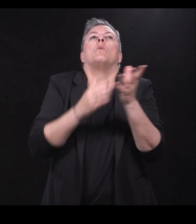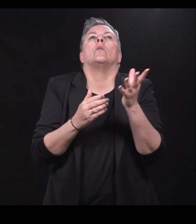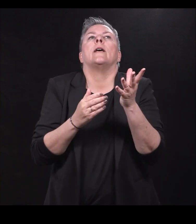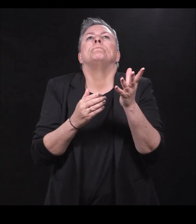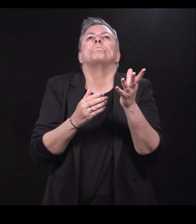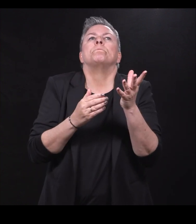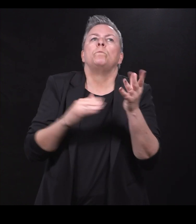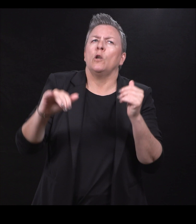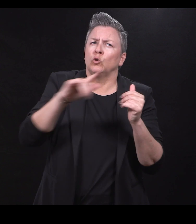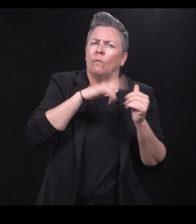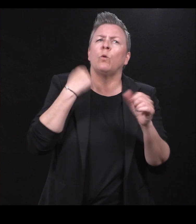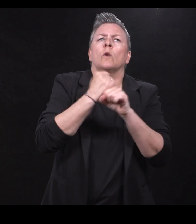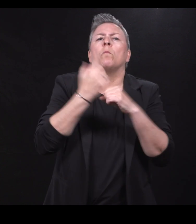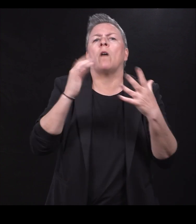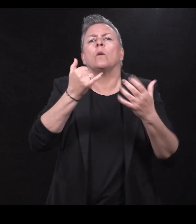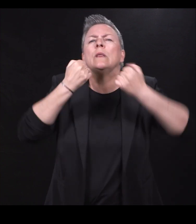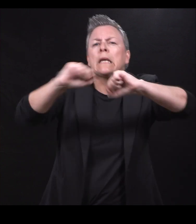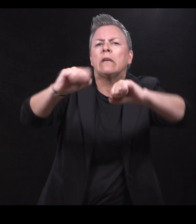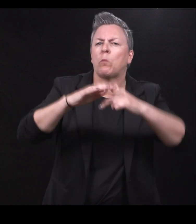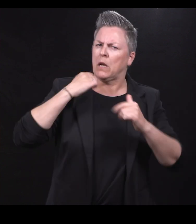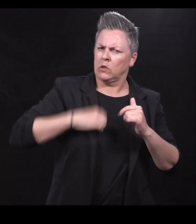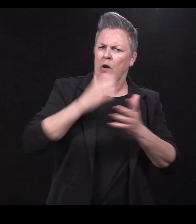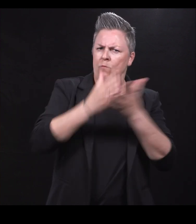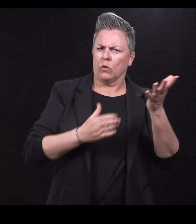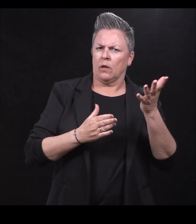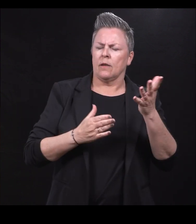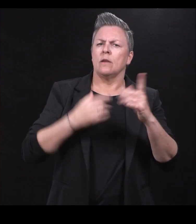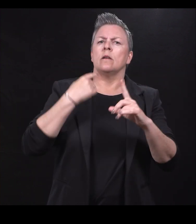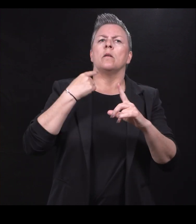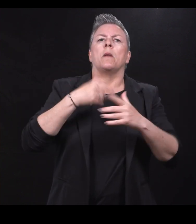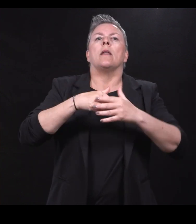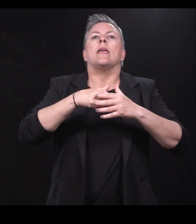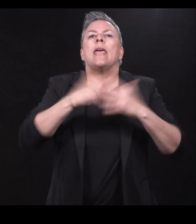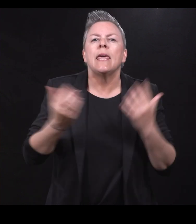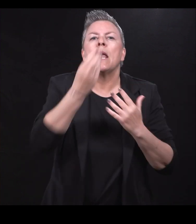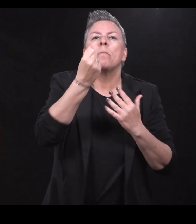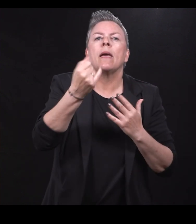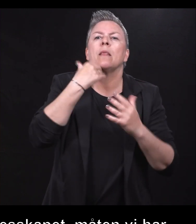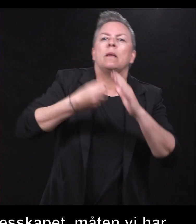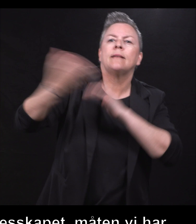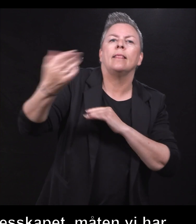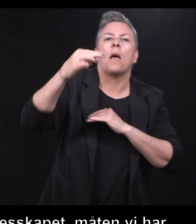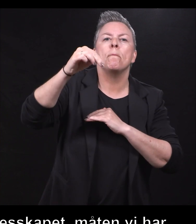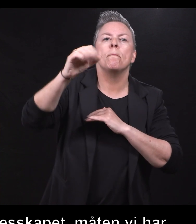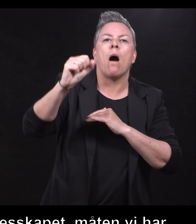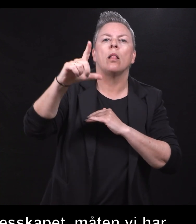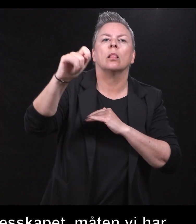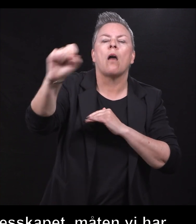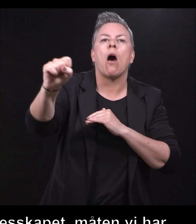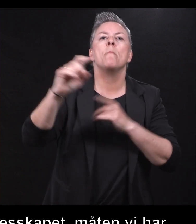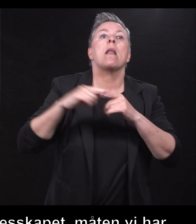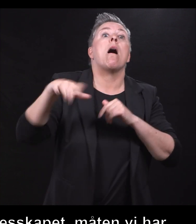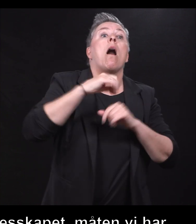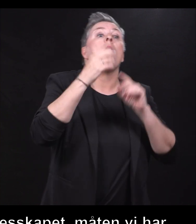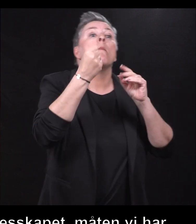er vårt oppdrag å drive dette på en ansvarlig måte, og så går ingen av pengerene til Malta, men alle pengene går til gode